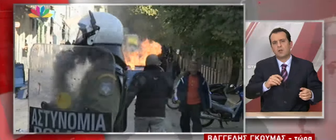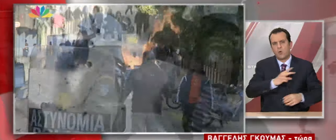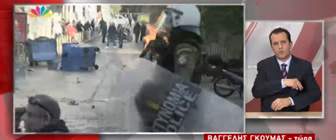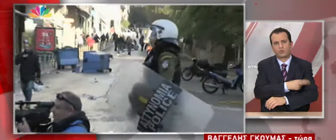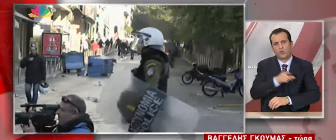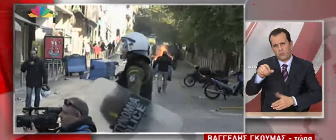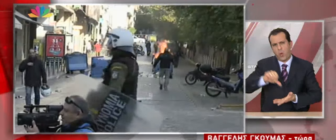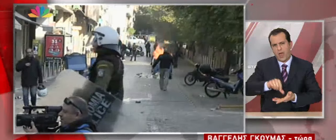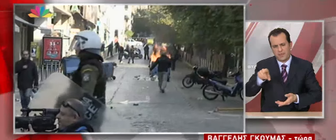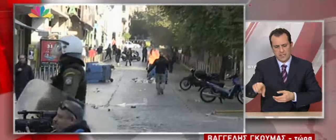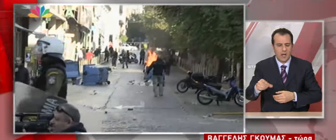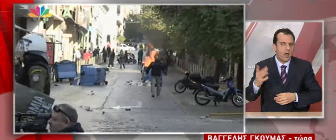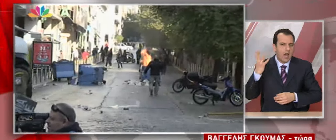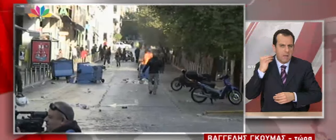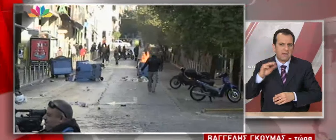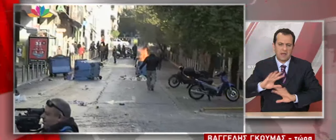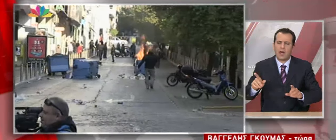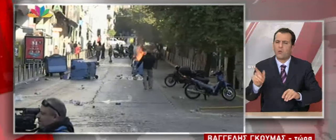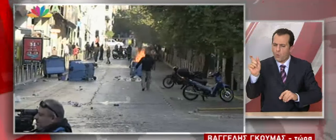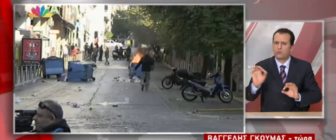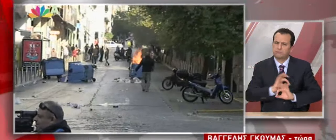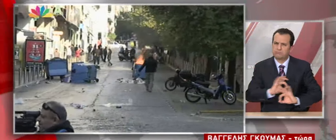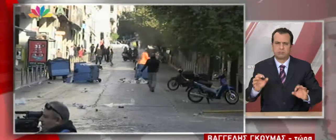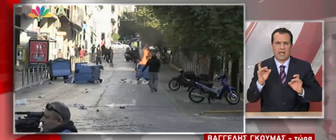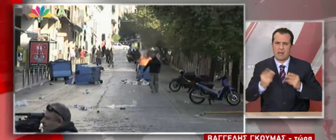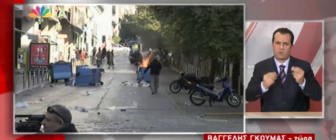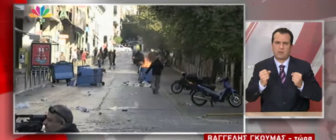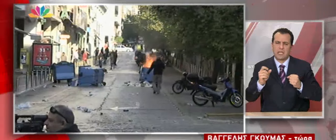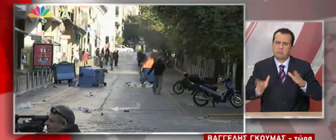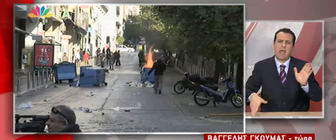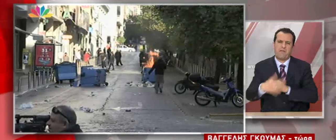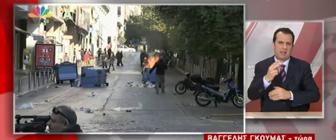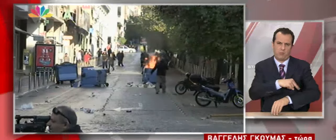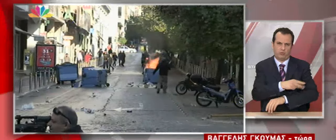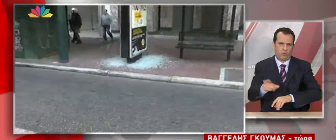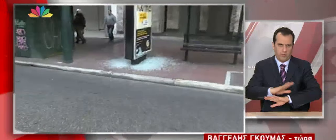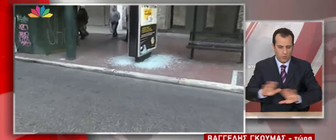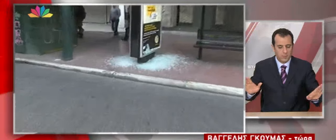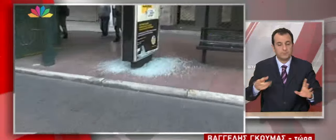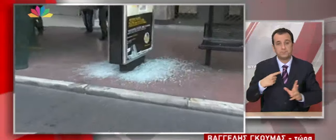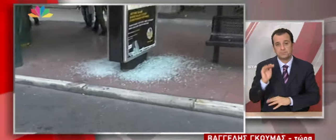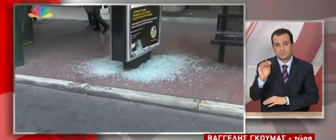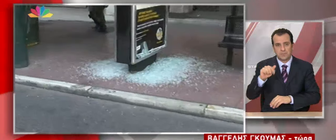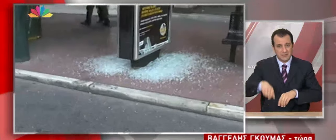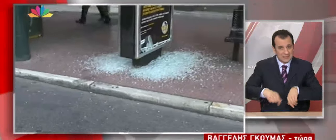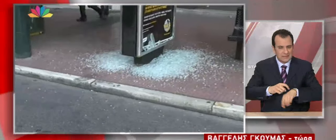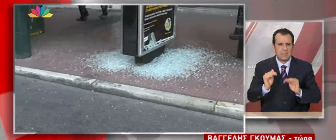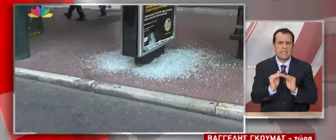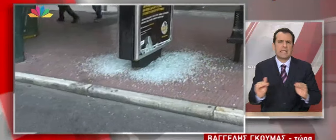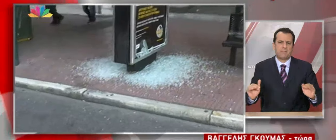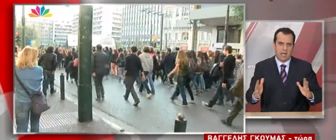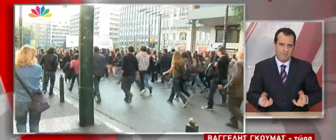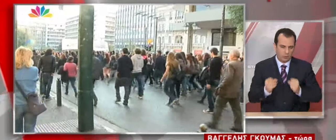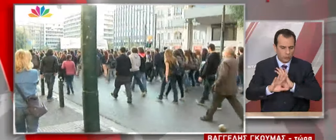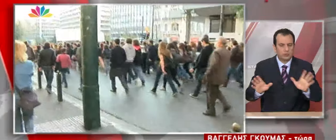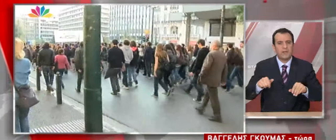Νοσοκομείο Αθηνών και από ό,τι μάθαμε βγήκε και είναι αυτή τη στιγμή καλά στην υγεία του. Πάντως Βαγγέλη,,τι μας λες τώρα είναι όλα ήρεμα. Να πούμε ότι